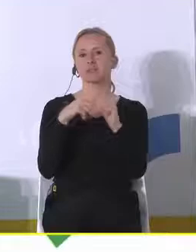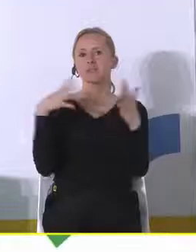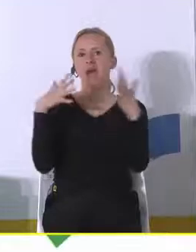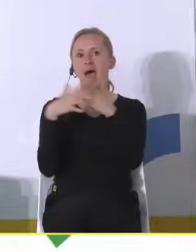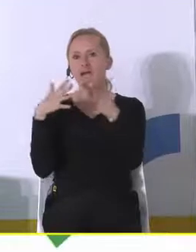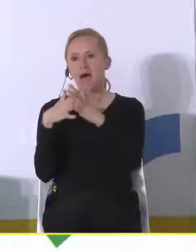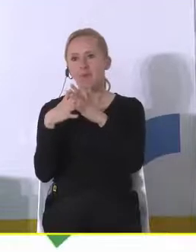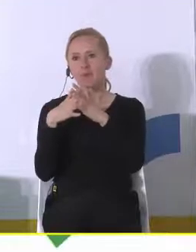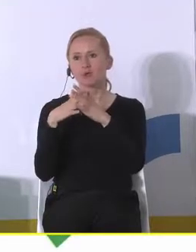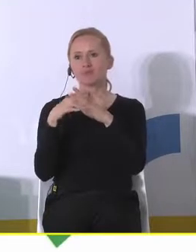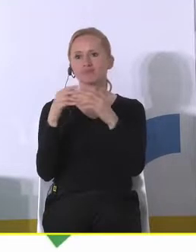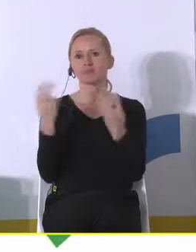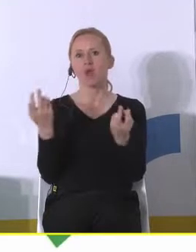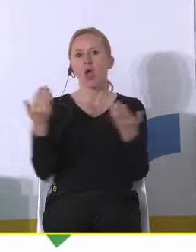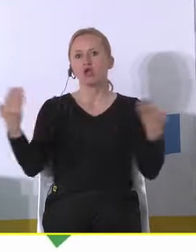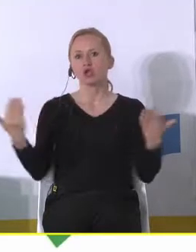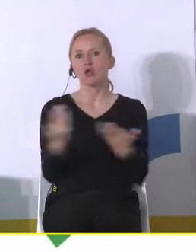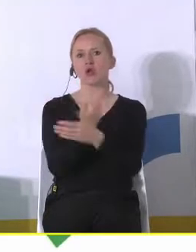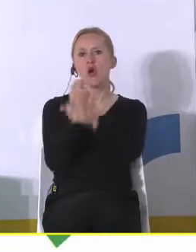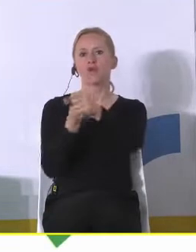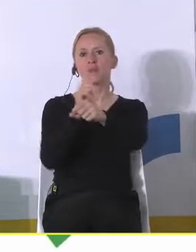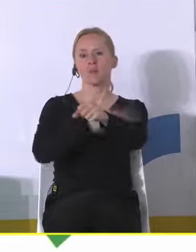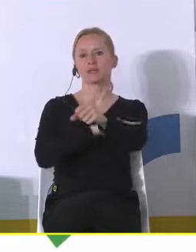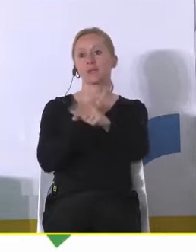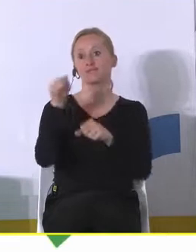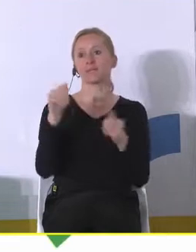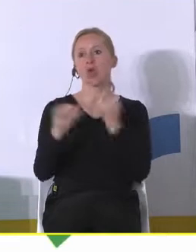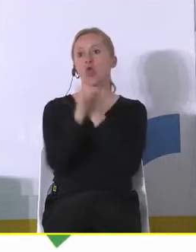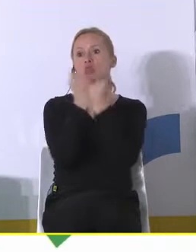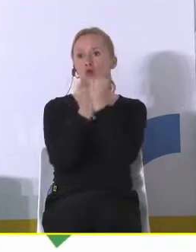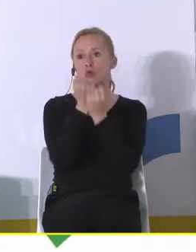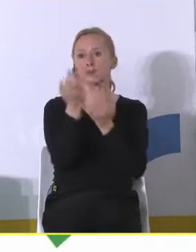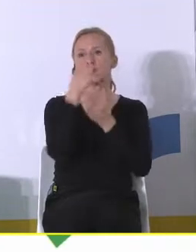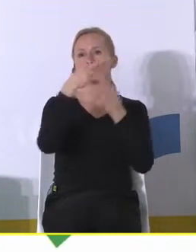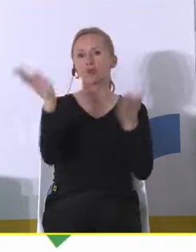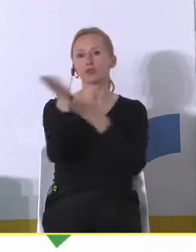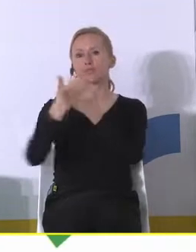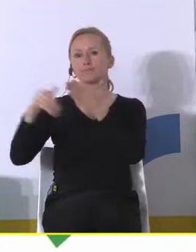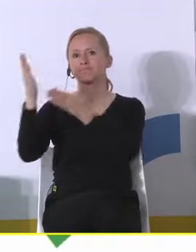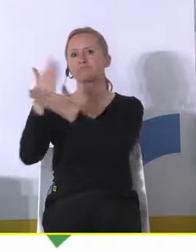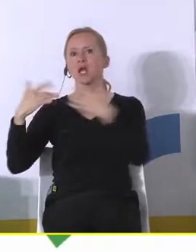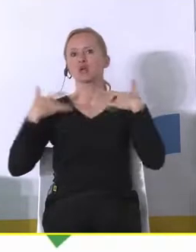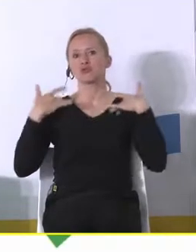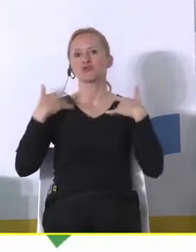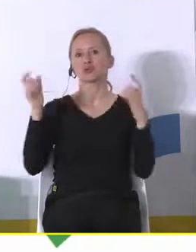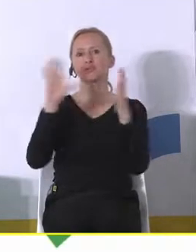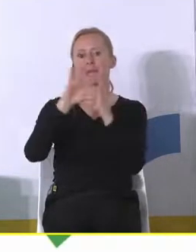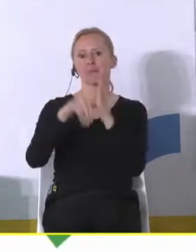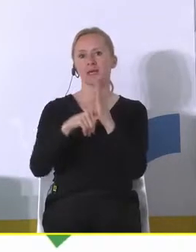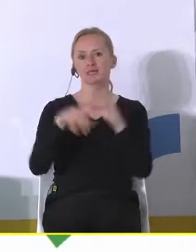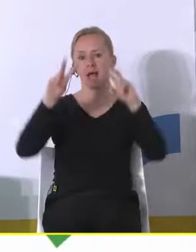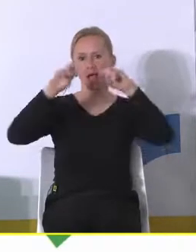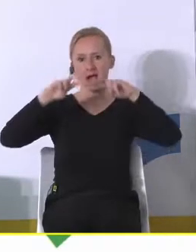...narodziny Nowego Poznania. Jest to raport obejmujący praktycznie każdą dziedzinę życia w mieście. Oczywiście